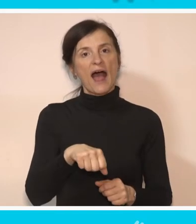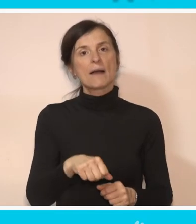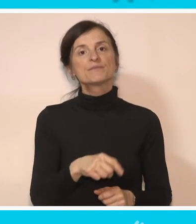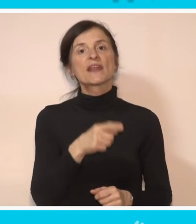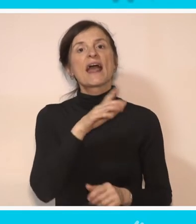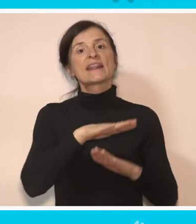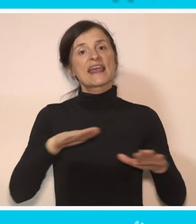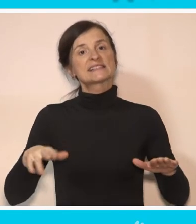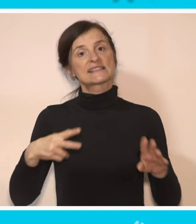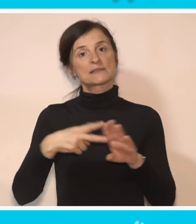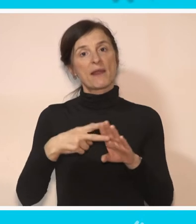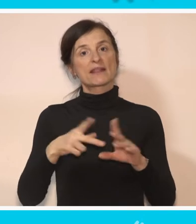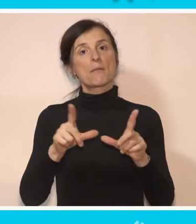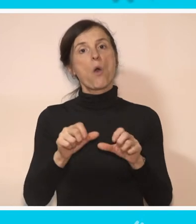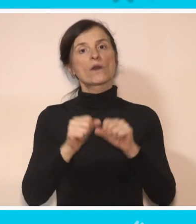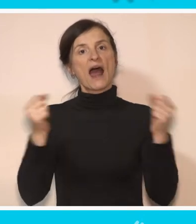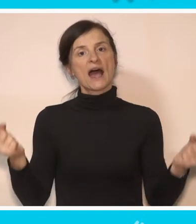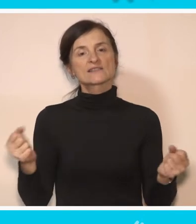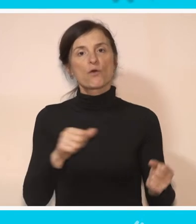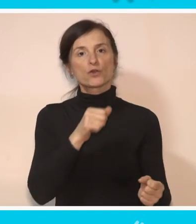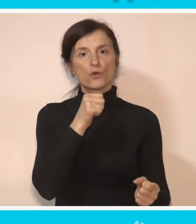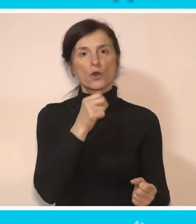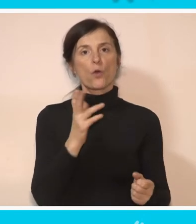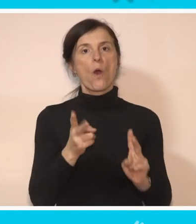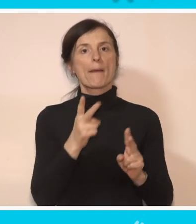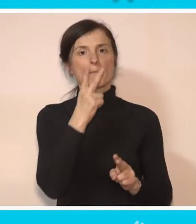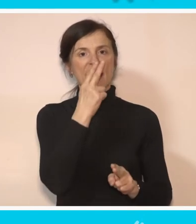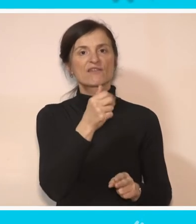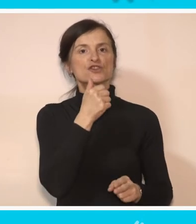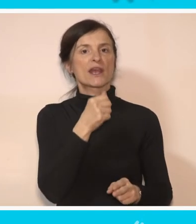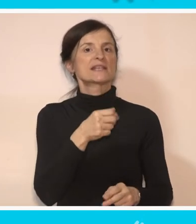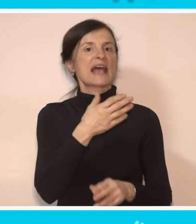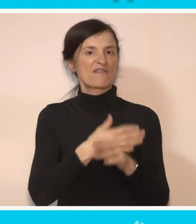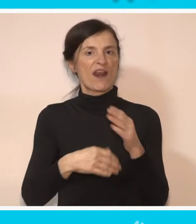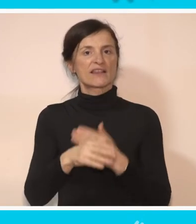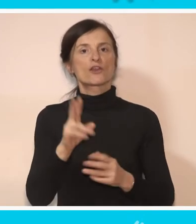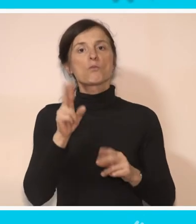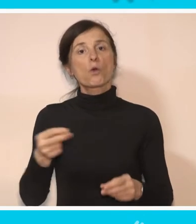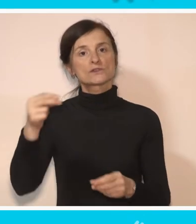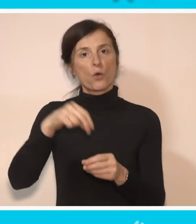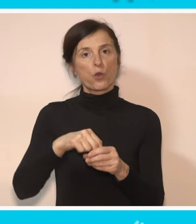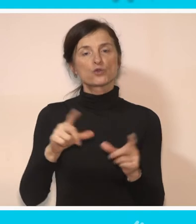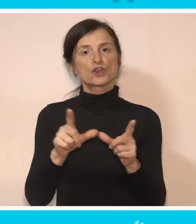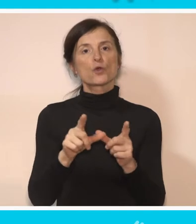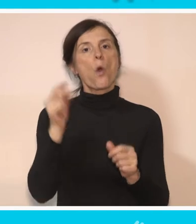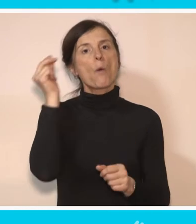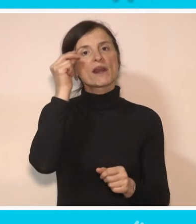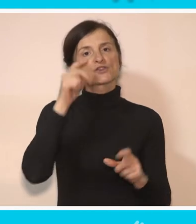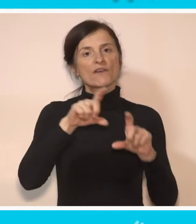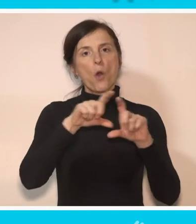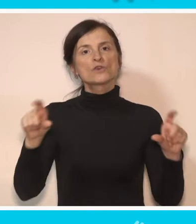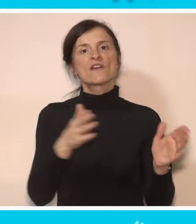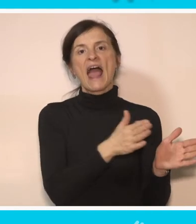deca sa smetnjama u razvoju i koji predviđa mogu i sa invaliditetom, mogu se uključiti u